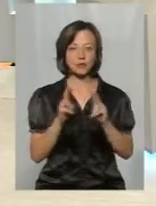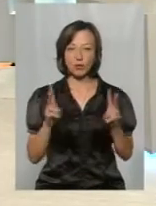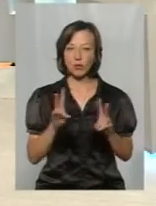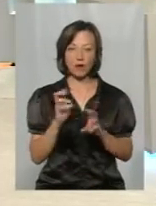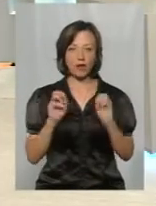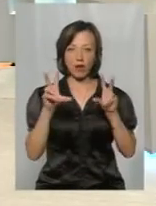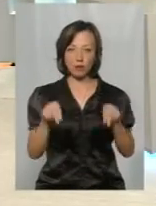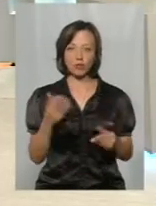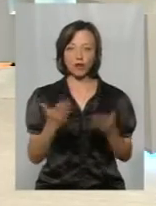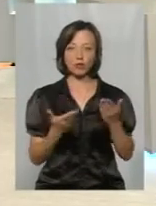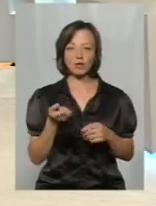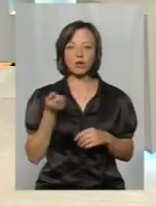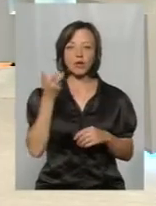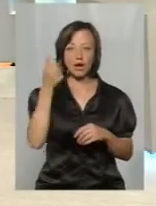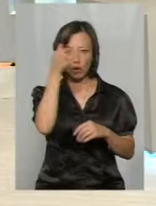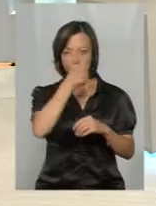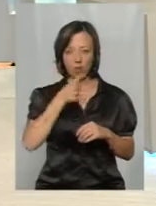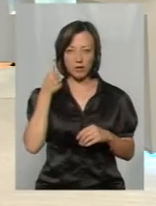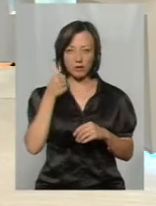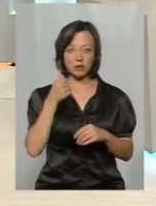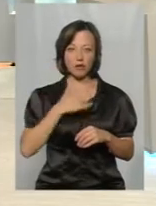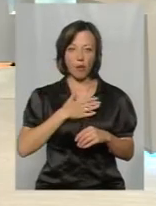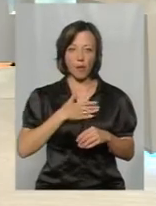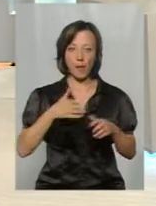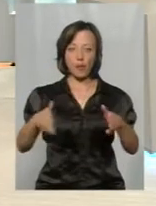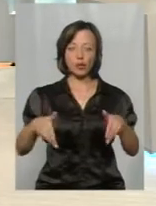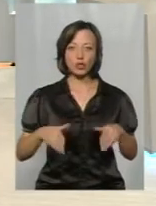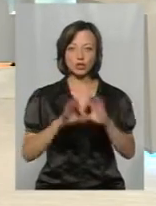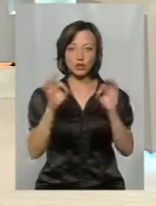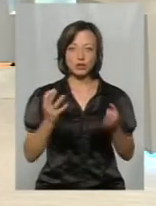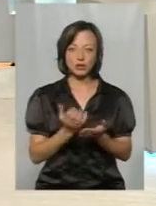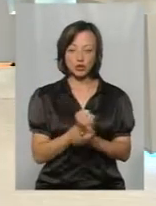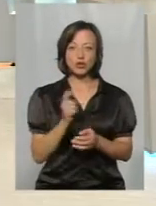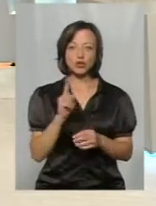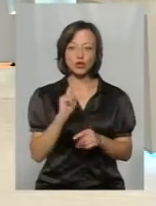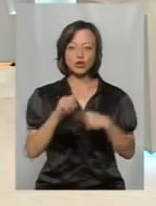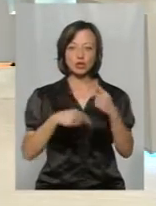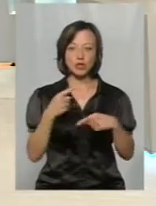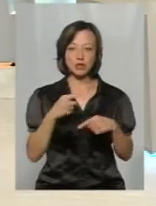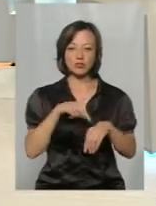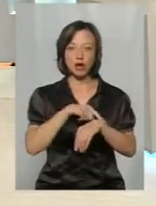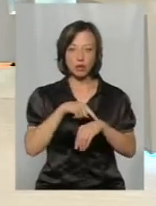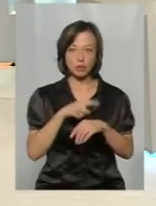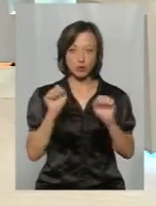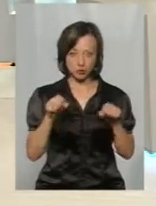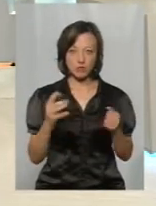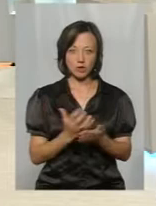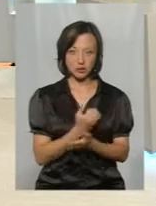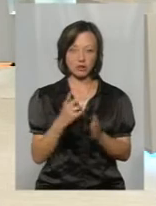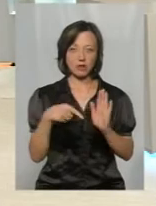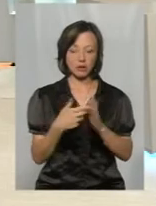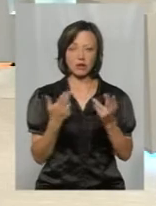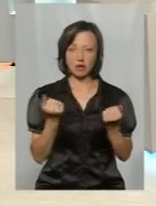гарантує, що якщо декілька років, наприклад, на моєму городі нічого не знаходили, що з часом це можливо? Так,